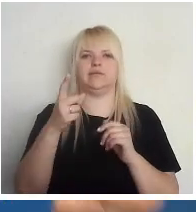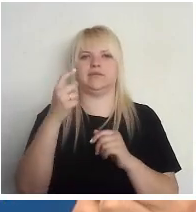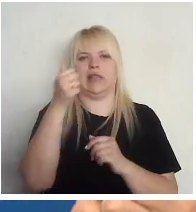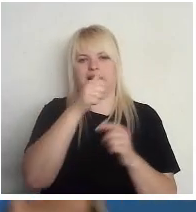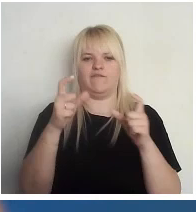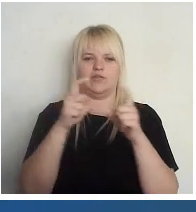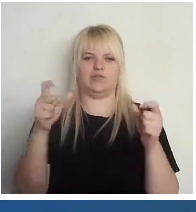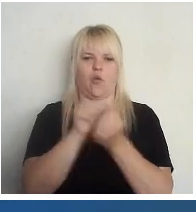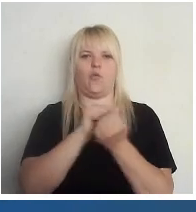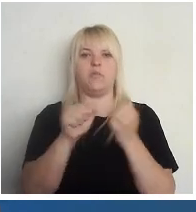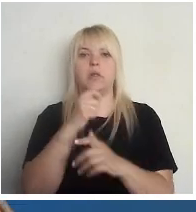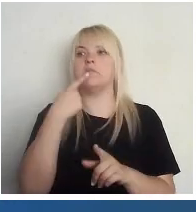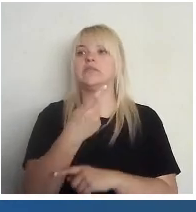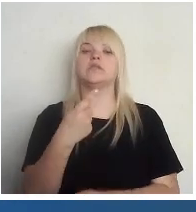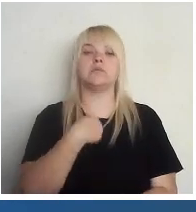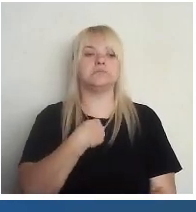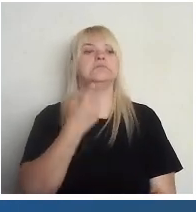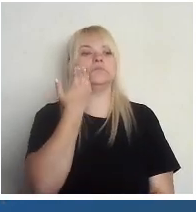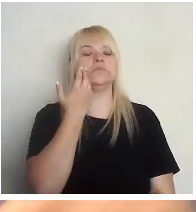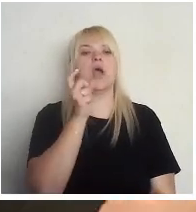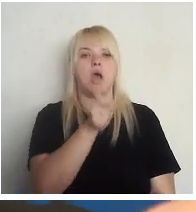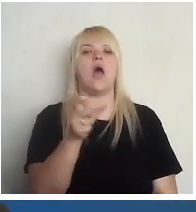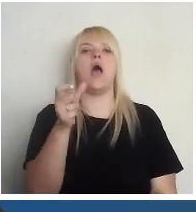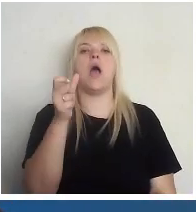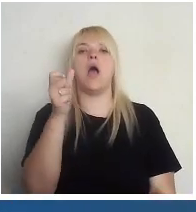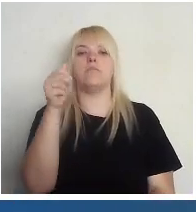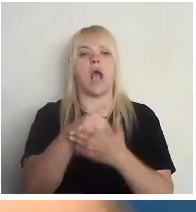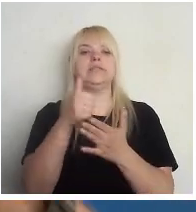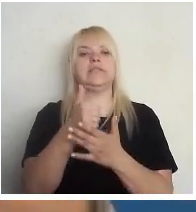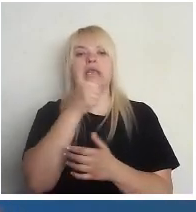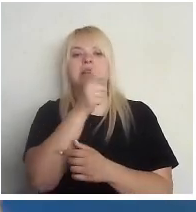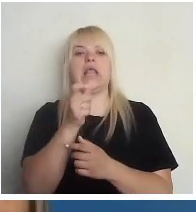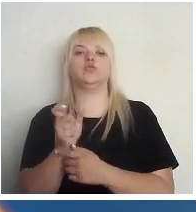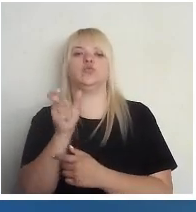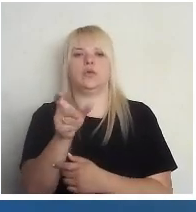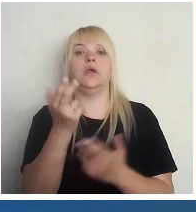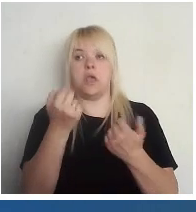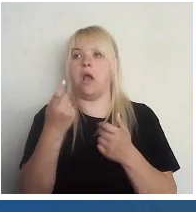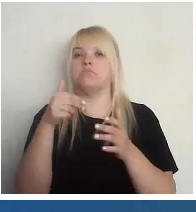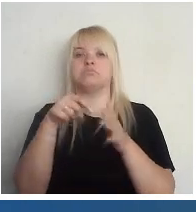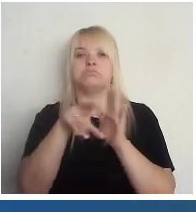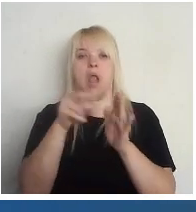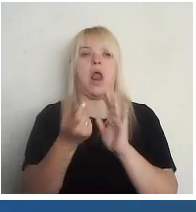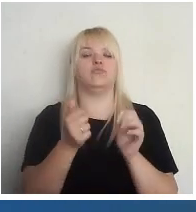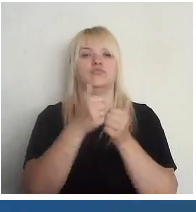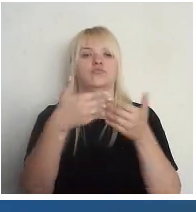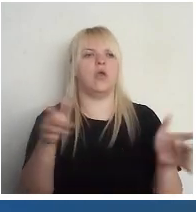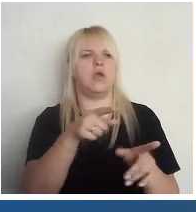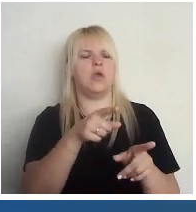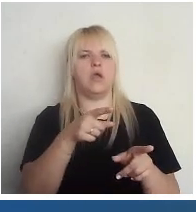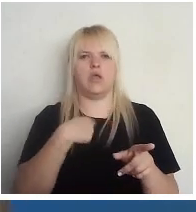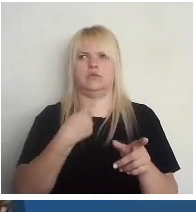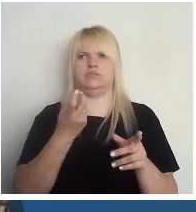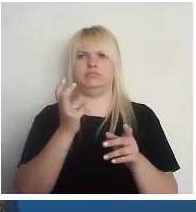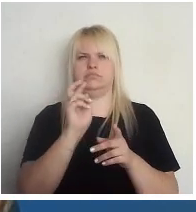aizskaiti, pateic savu vārdu, pateic savu pasta indeksu, un tev pateic, jā, ej balsot. Kad es biju šokā, kā man